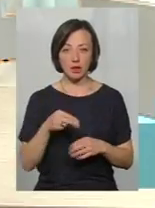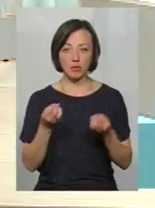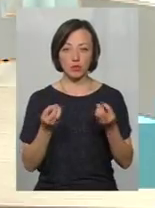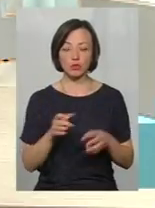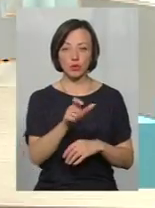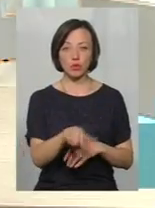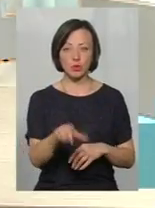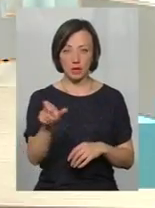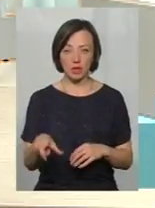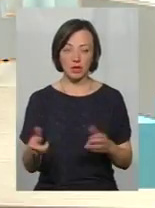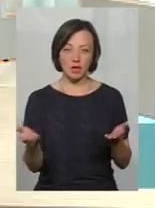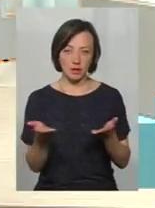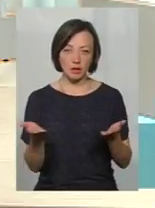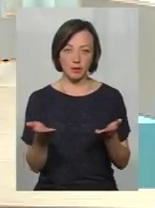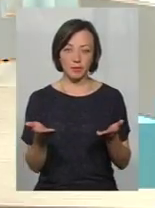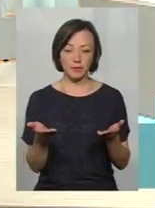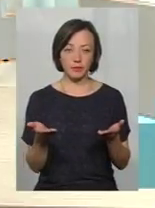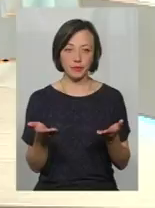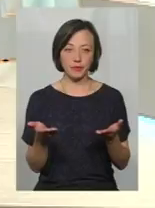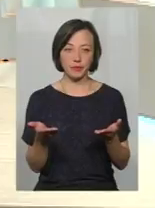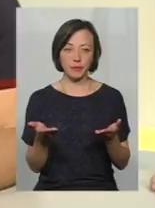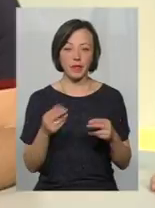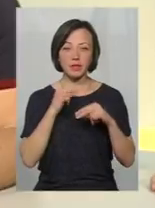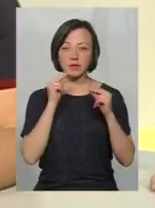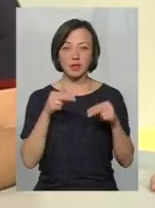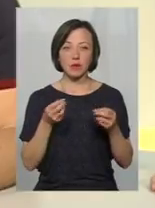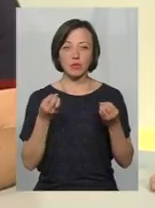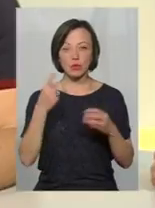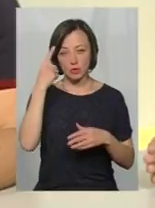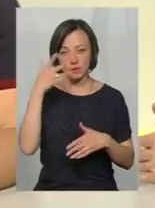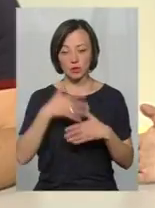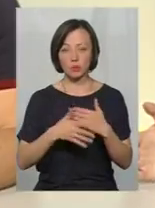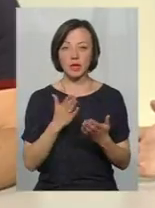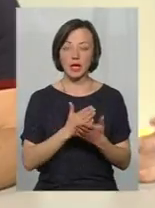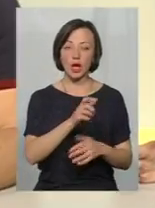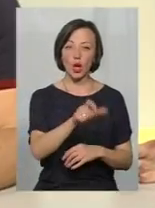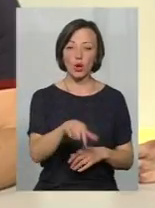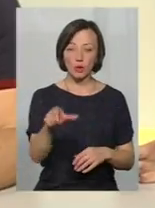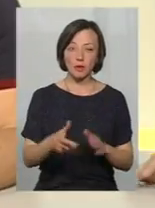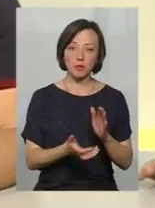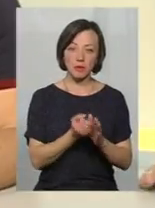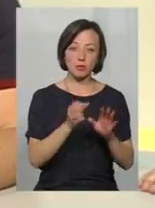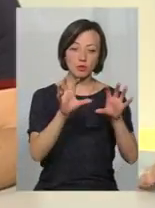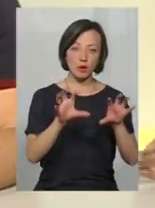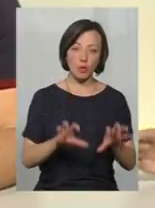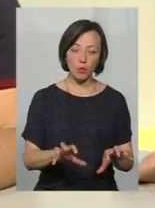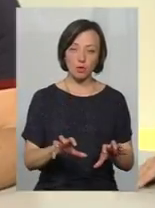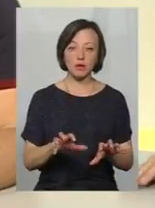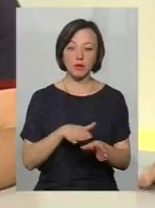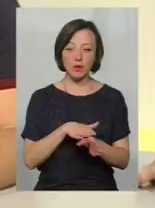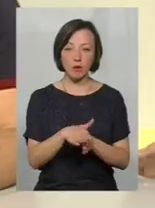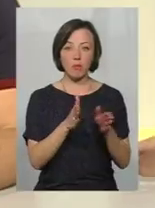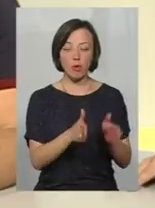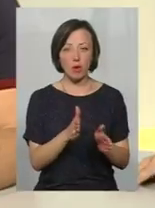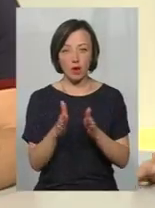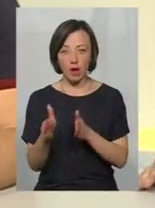людей, які… Це не вина, це просто їхня свідомість. Тобто є люди, які підтримують законність, підтримують порядок,